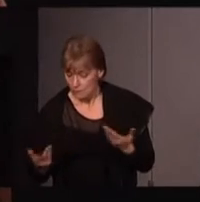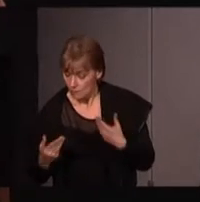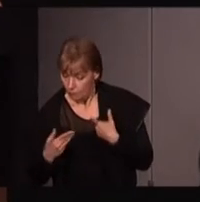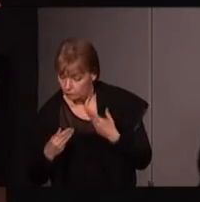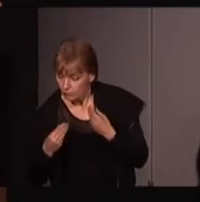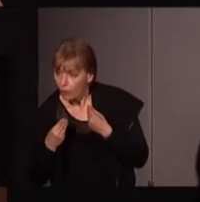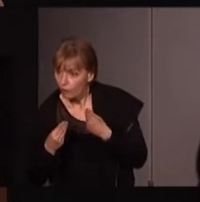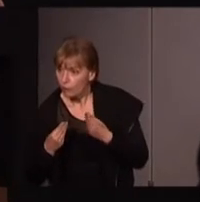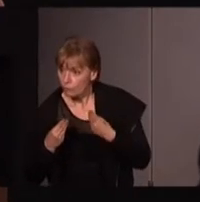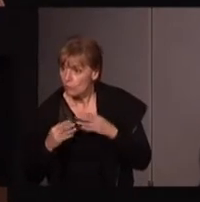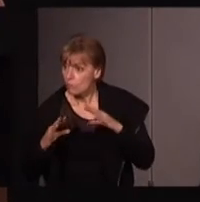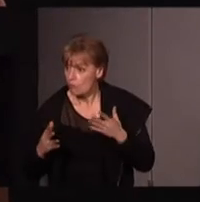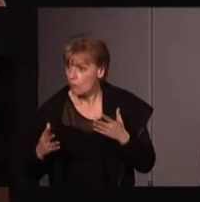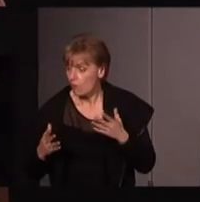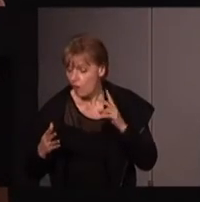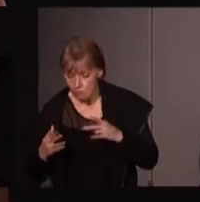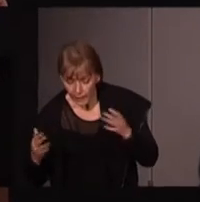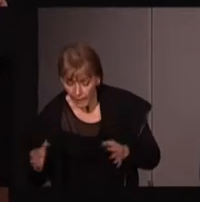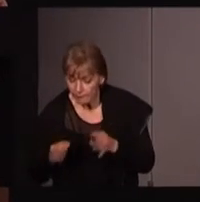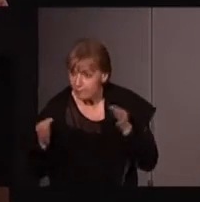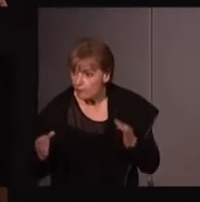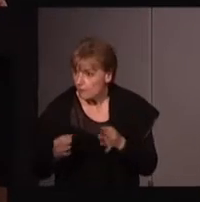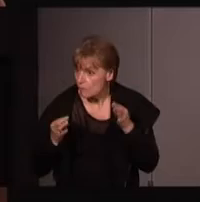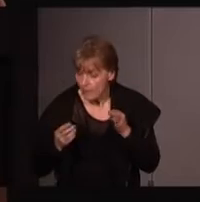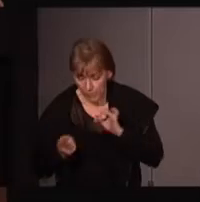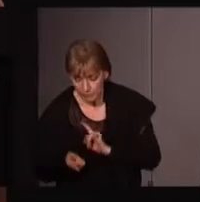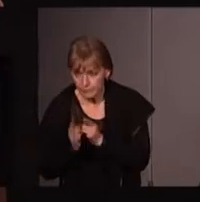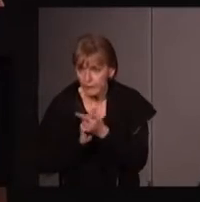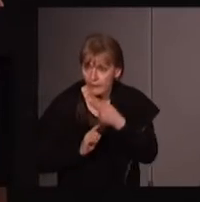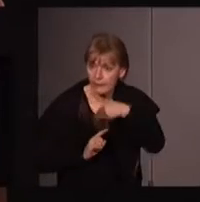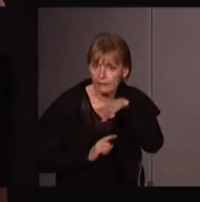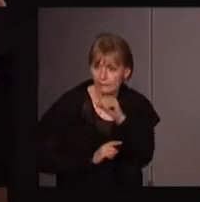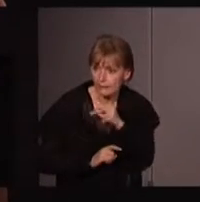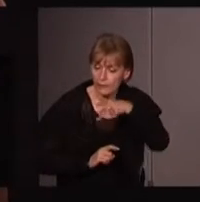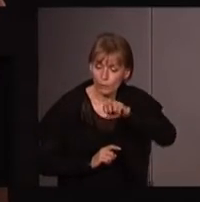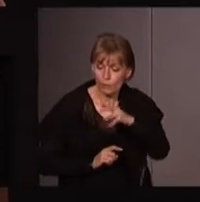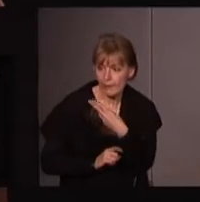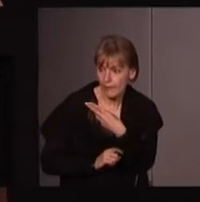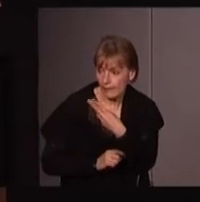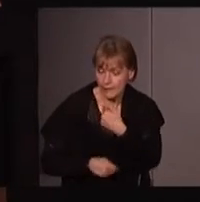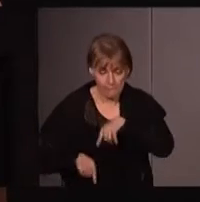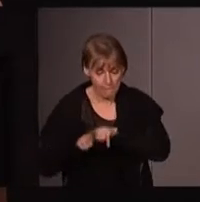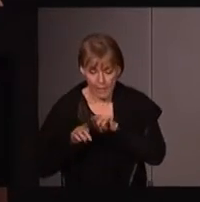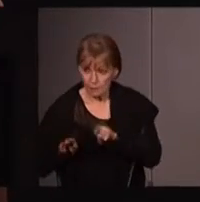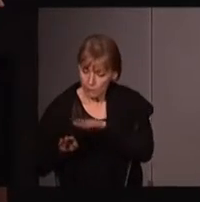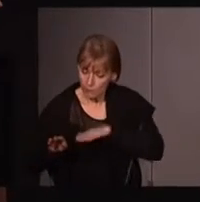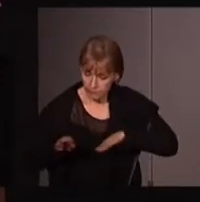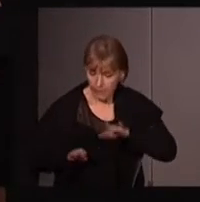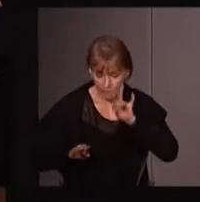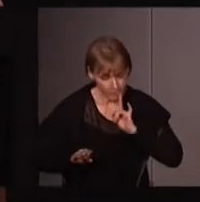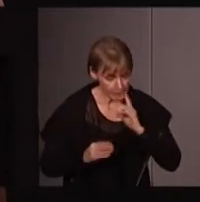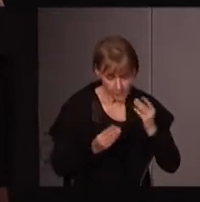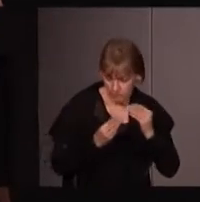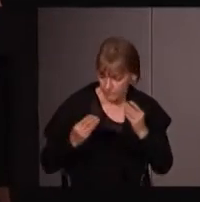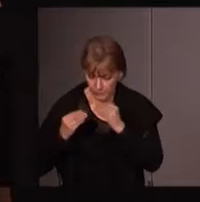formée, elle a découvert et elle est devenue néopayenne en même moment qu'elle devenait et qu'elle se formait au féminisme, et pour elle, c'est